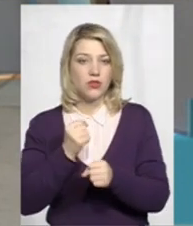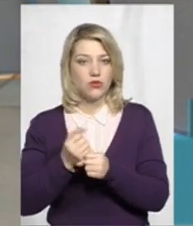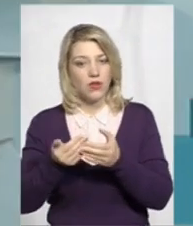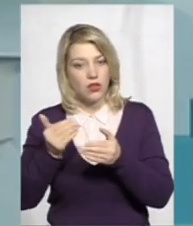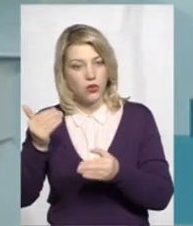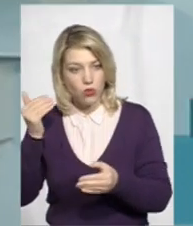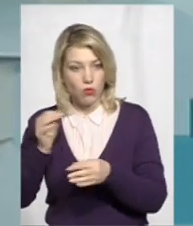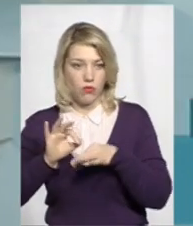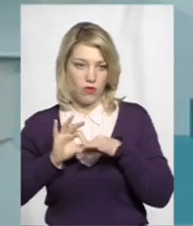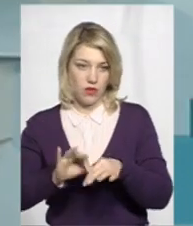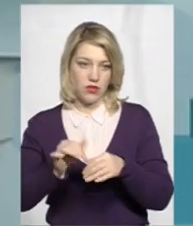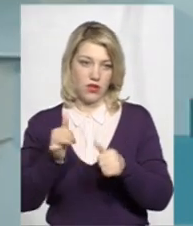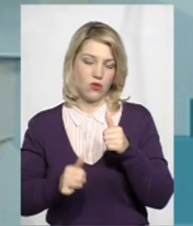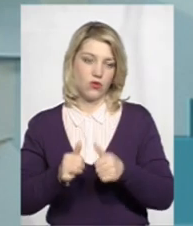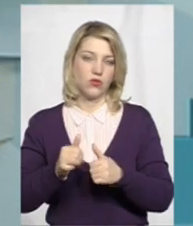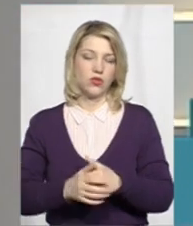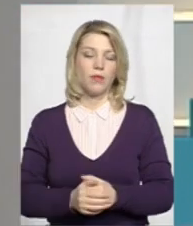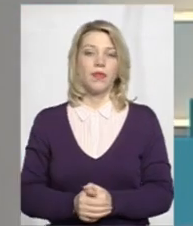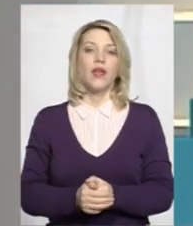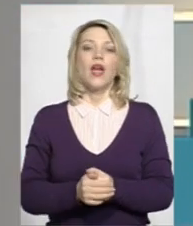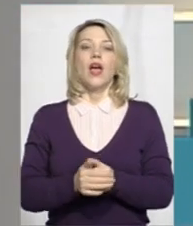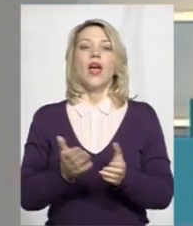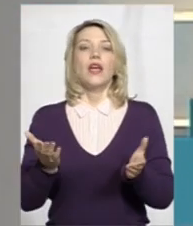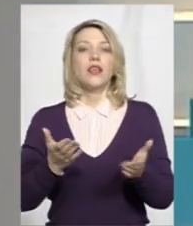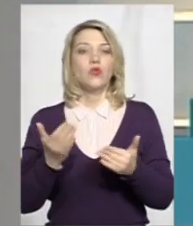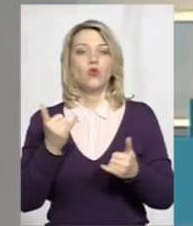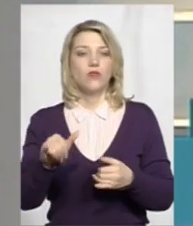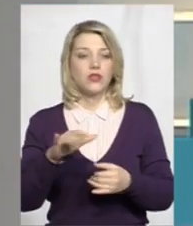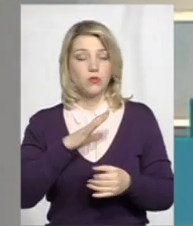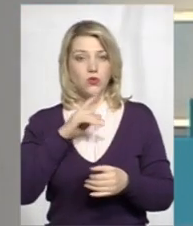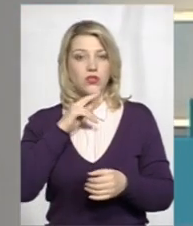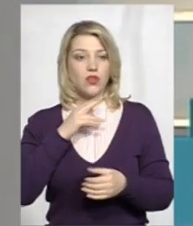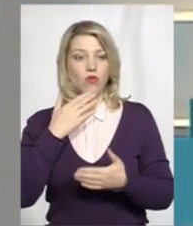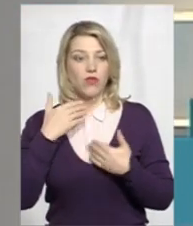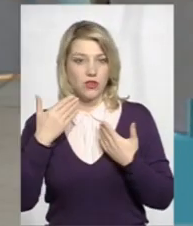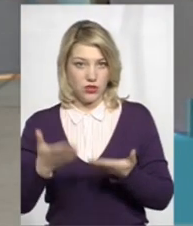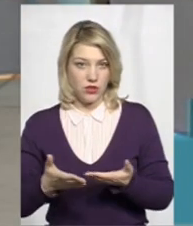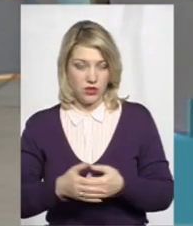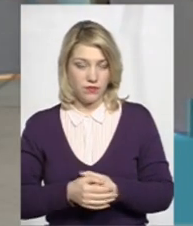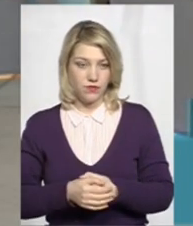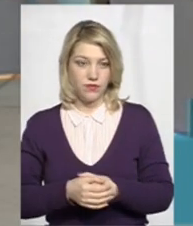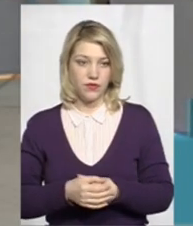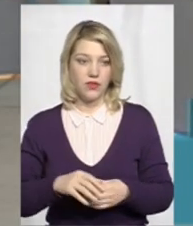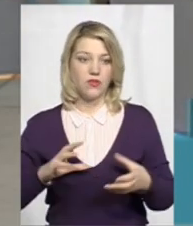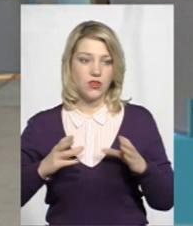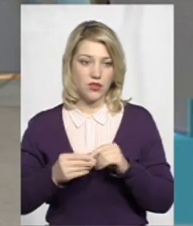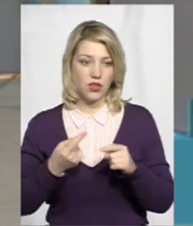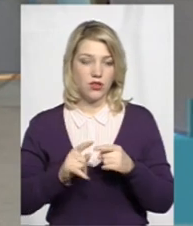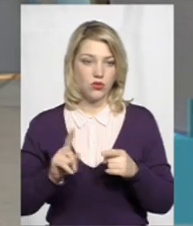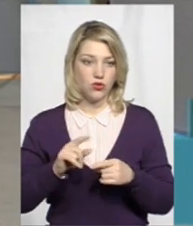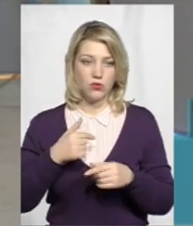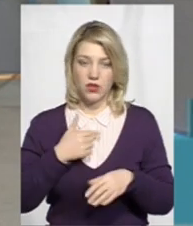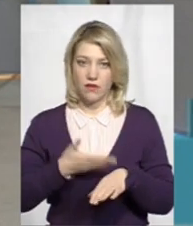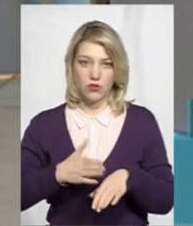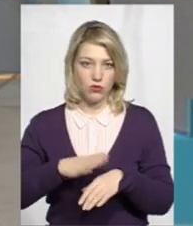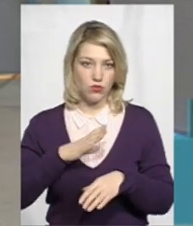проведення конкурсу. А які у вас, пані Альона, були зауваження? В результаті того, що, по-перше, мені